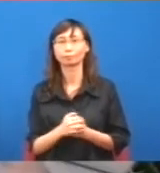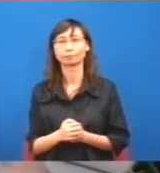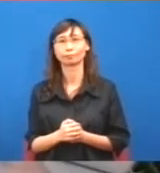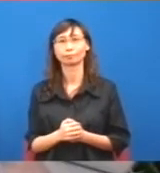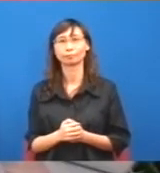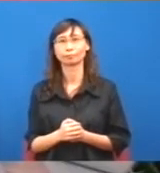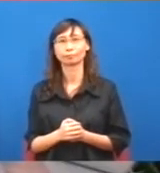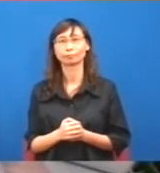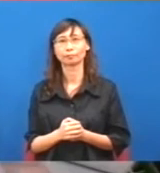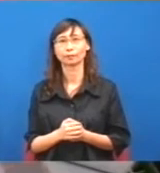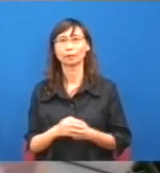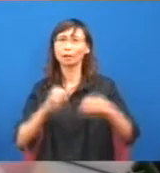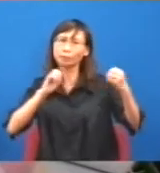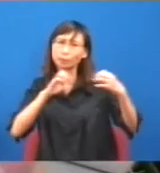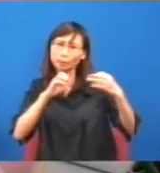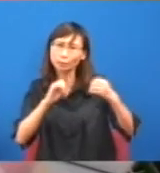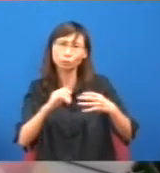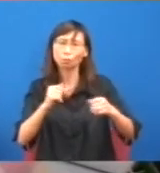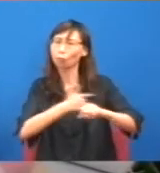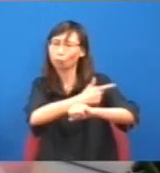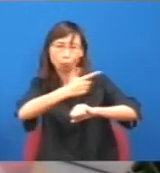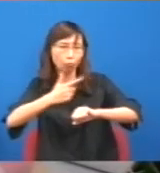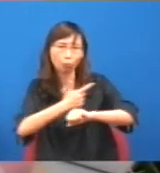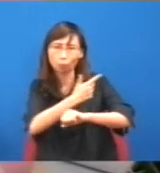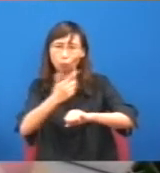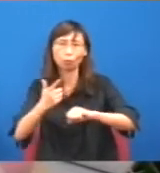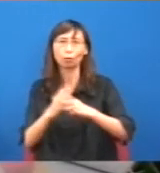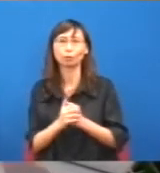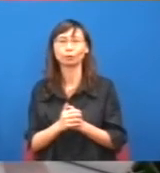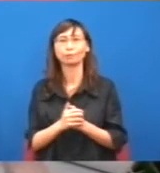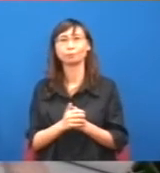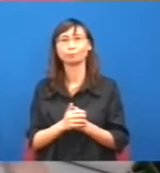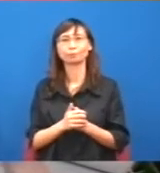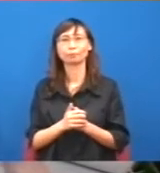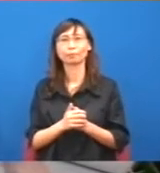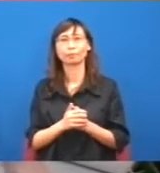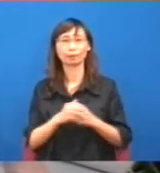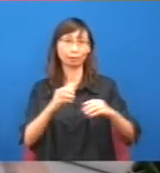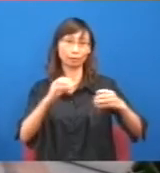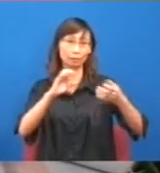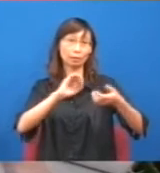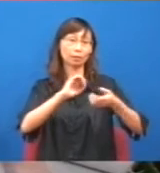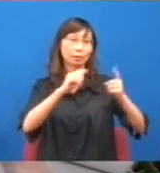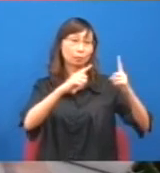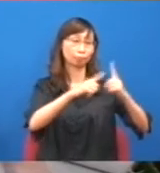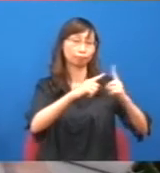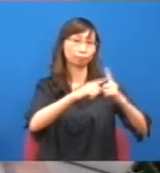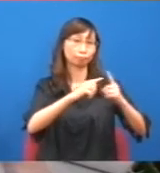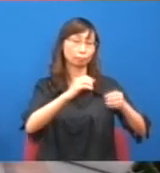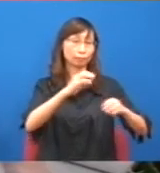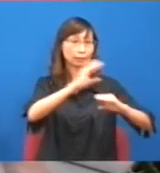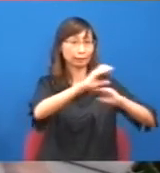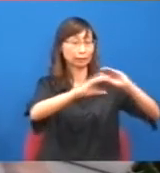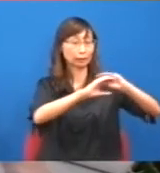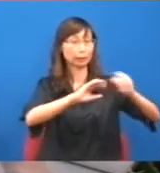是經過很多資訊,亦都是由民建聯和工聯會在當